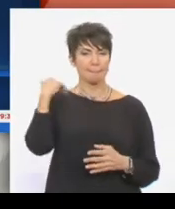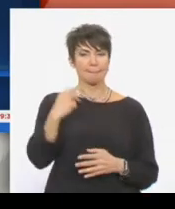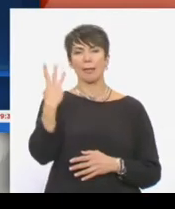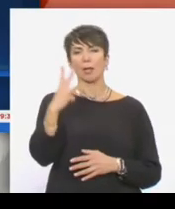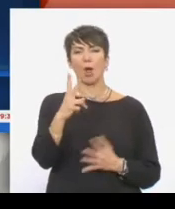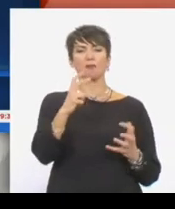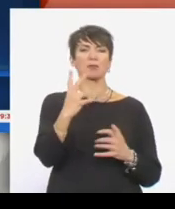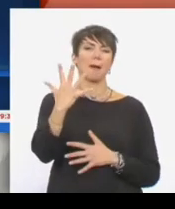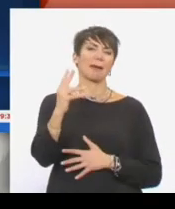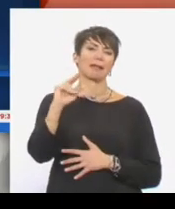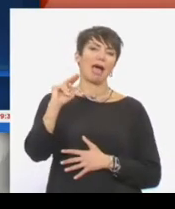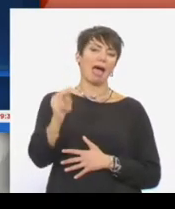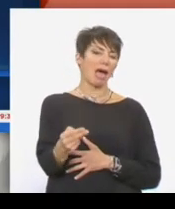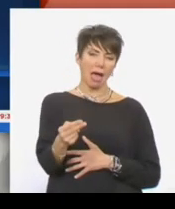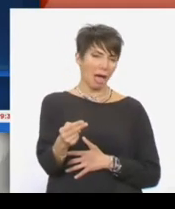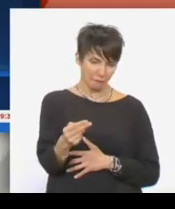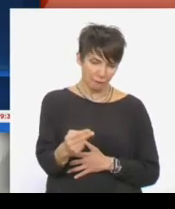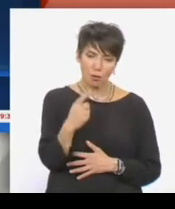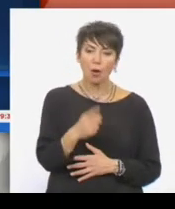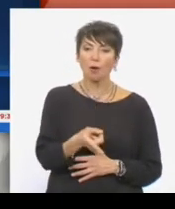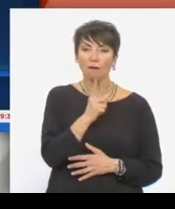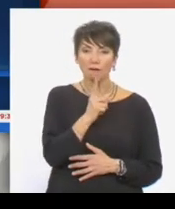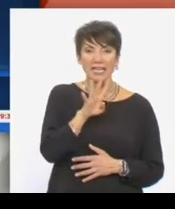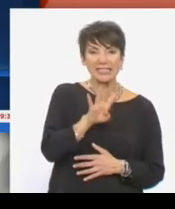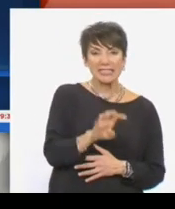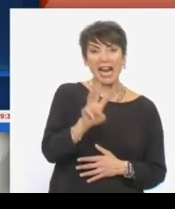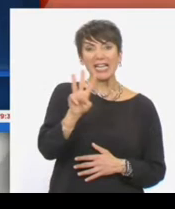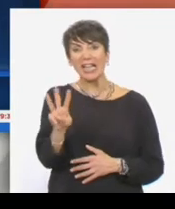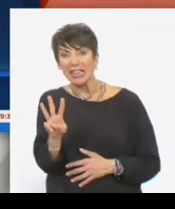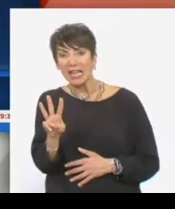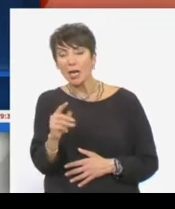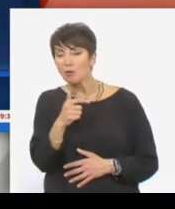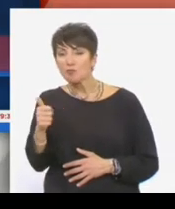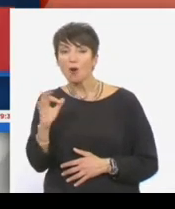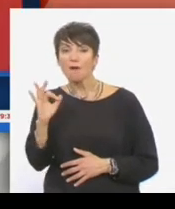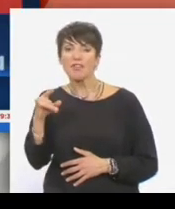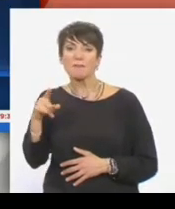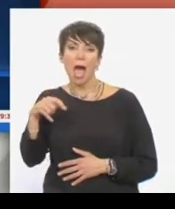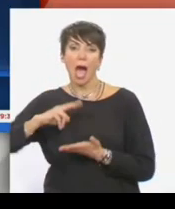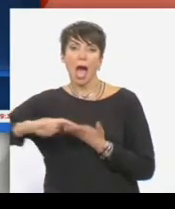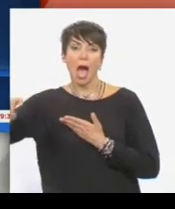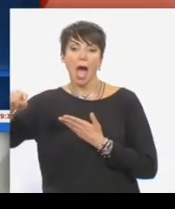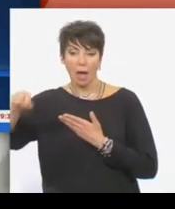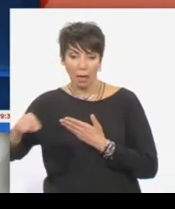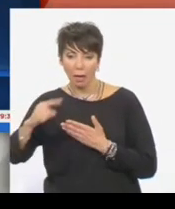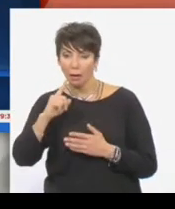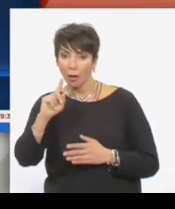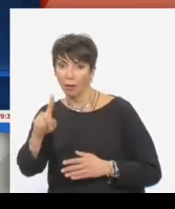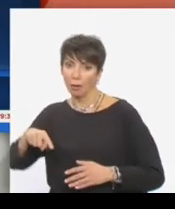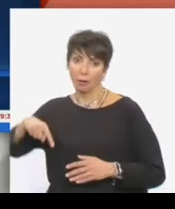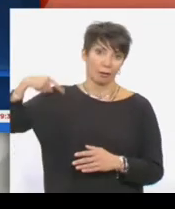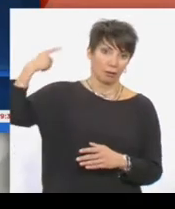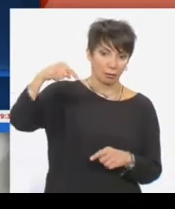375,60 ευρώ, από τα οποία τα 43 και 21 ήταν ΦΠΙΑ. Με τις ανατιμήσεις ένα χρόνο αργότερα